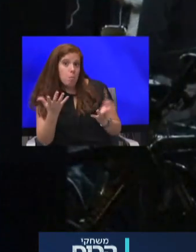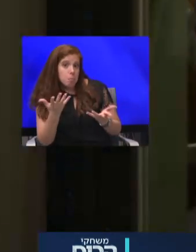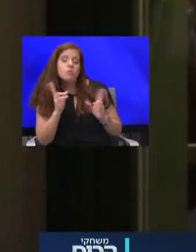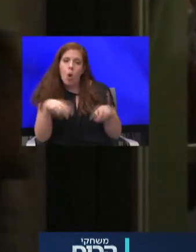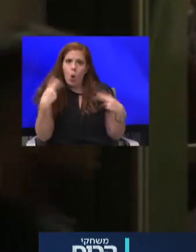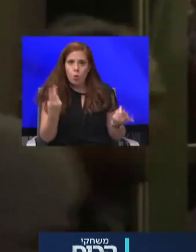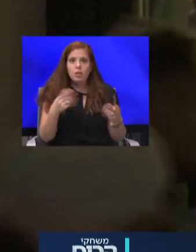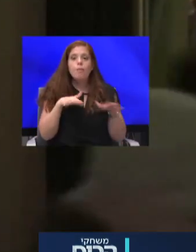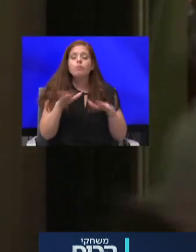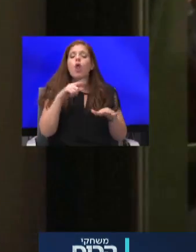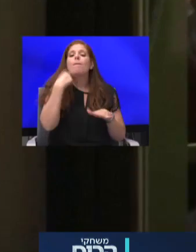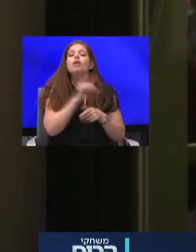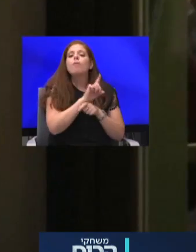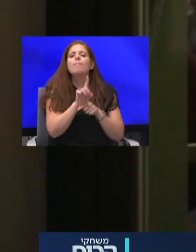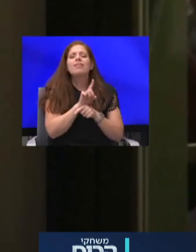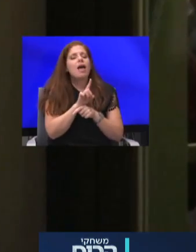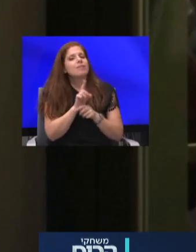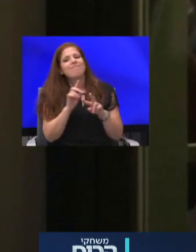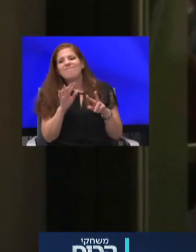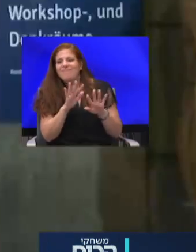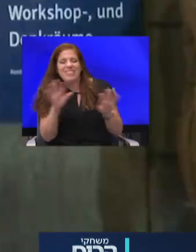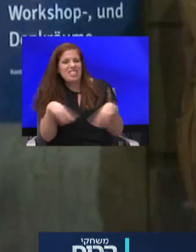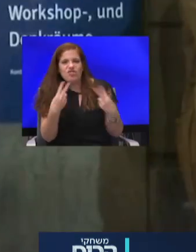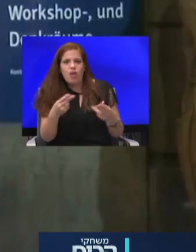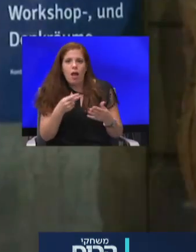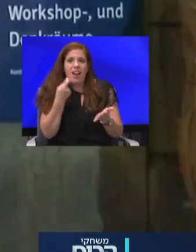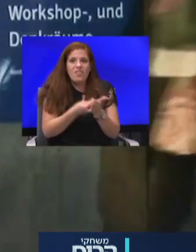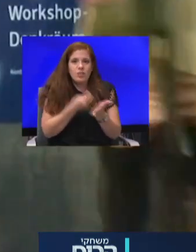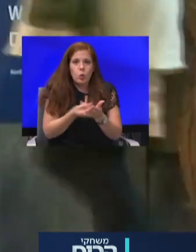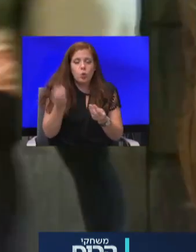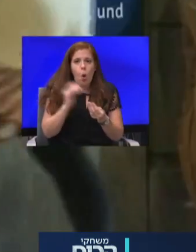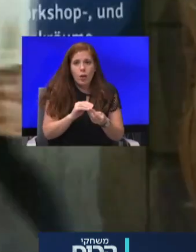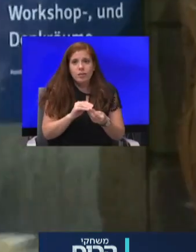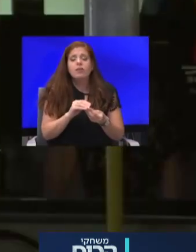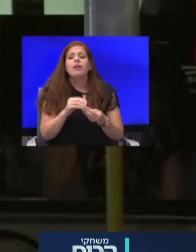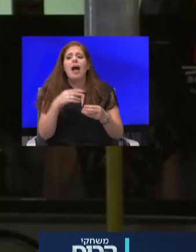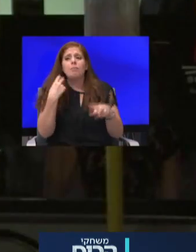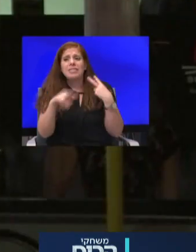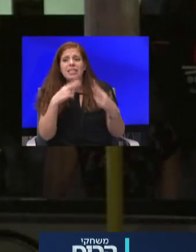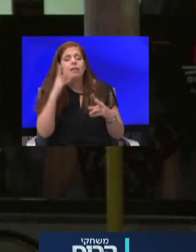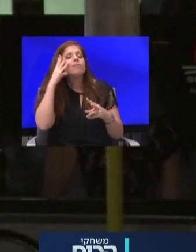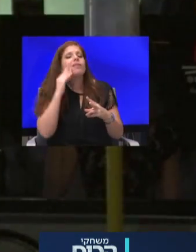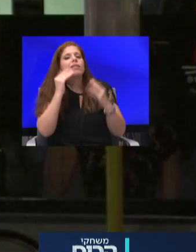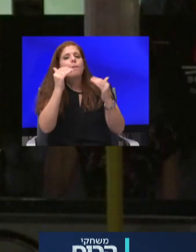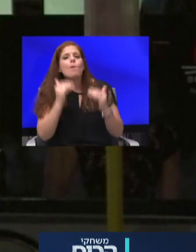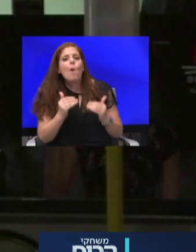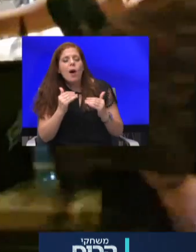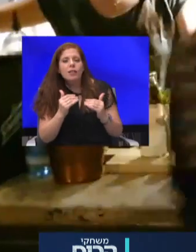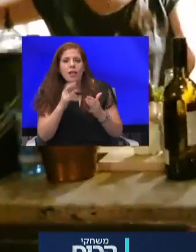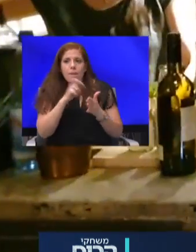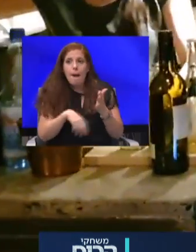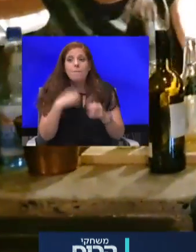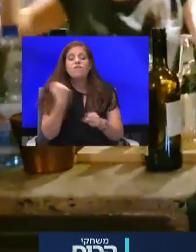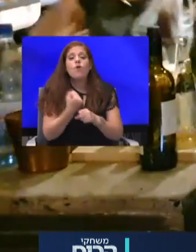בינתיים אין מקום לפיצוי נוסף, מסעדנים נהנים מהורדת מעם שמטיבה עמם, ועובדים סחירים במסעדות